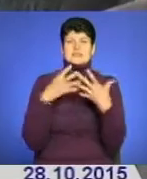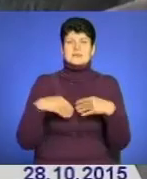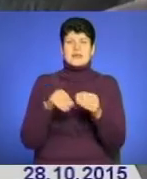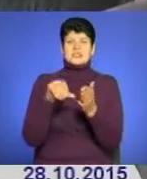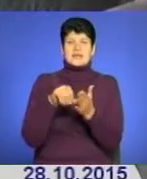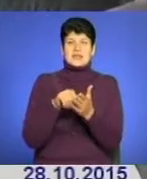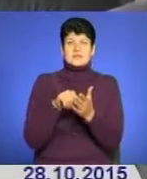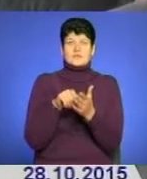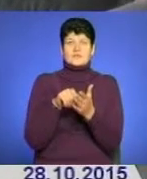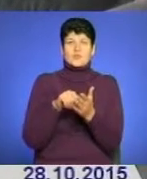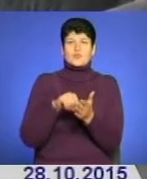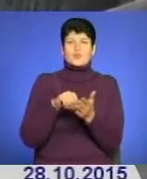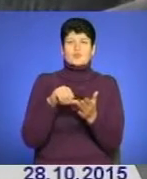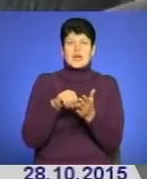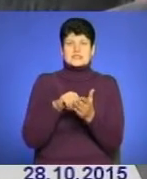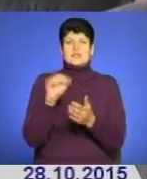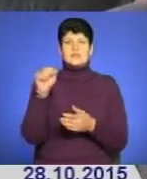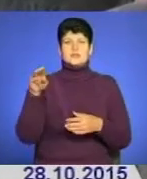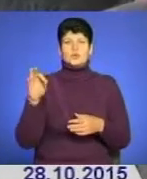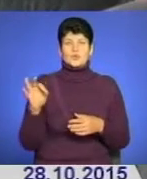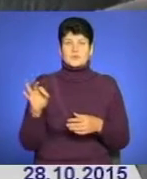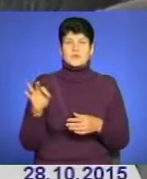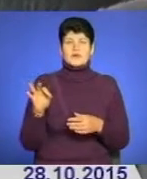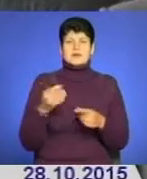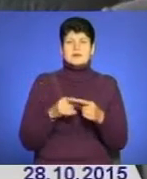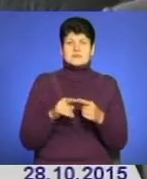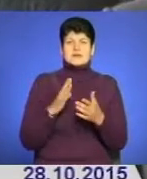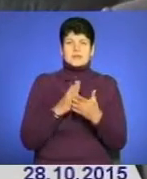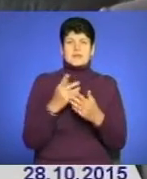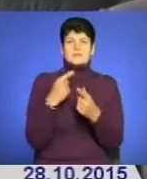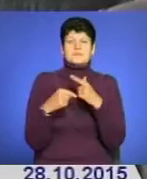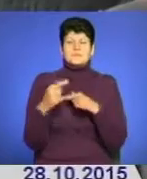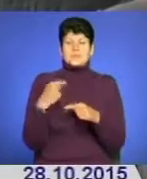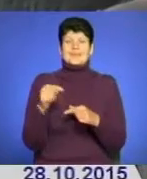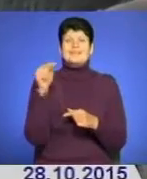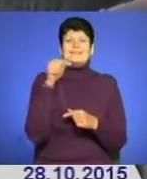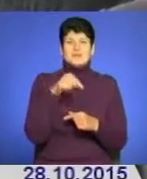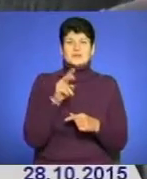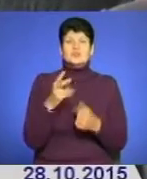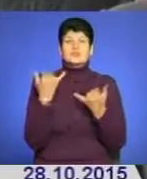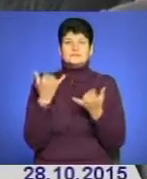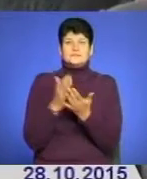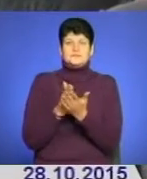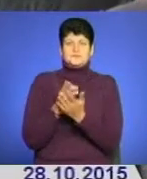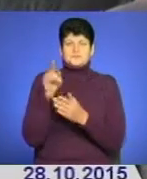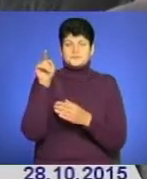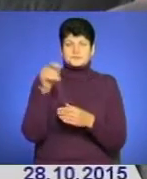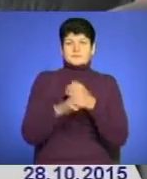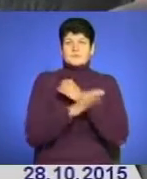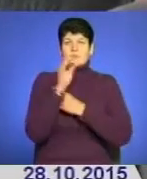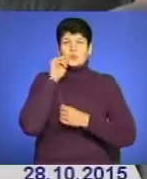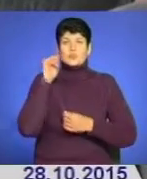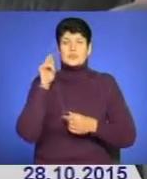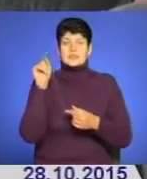учасників АТО мається на увазі і демобілізованих, і тих, що служать зараз на Сході